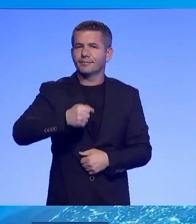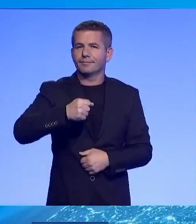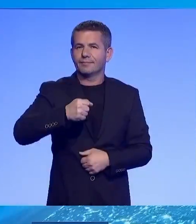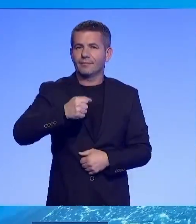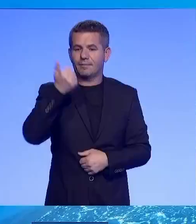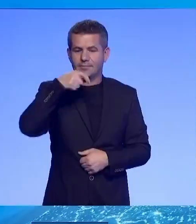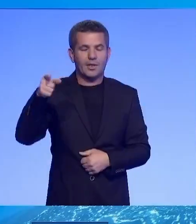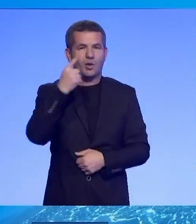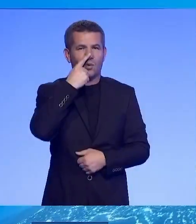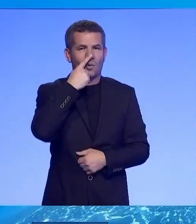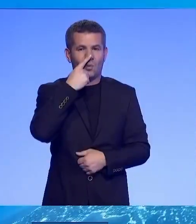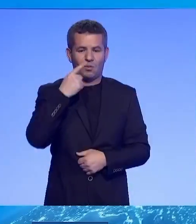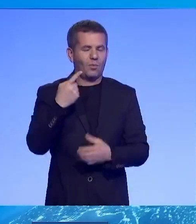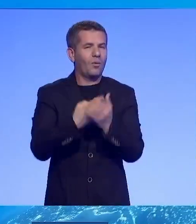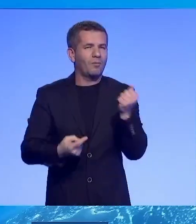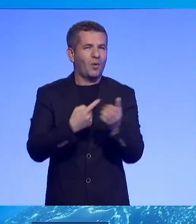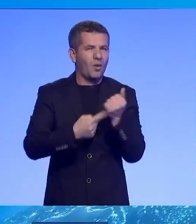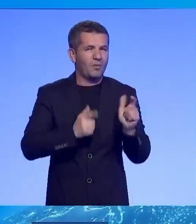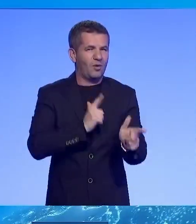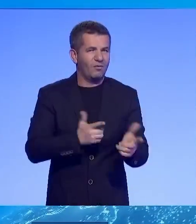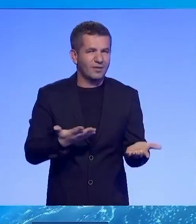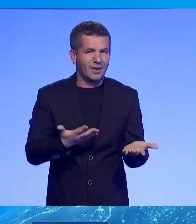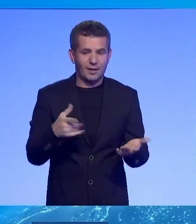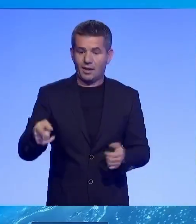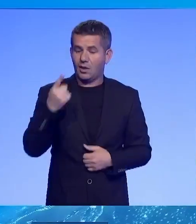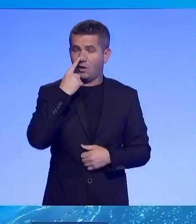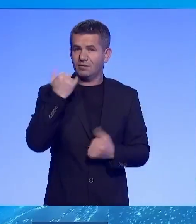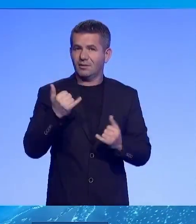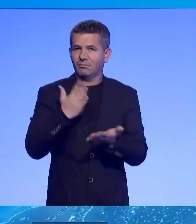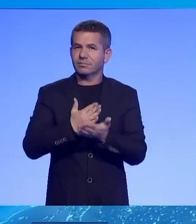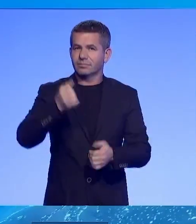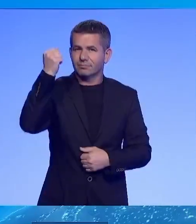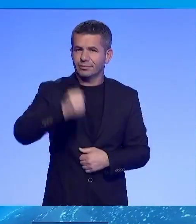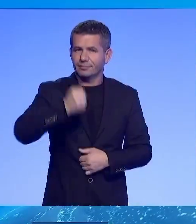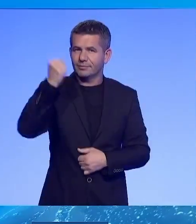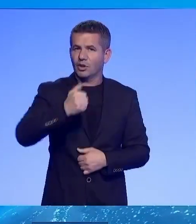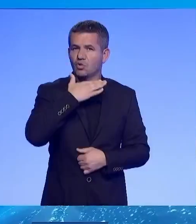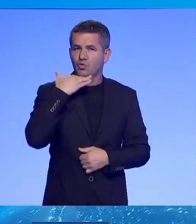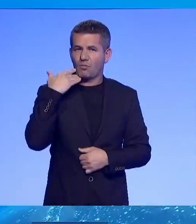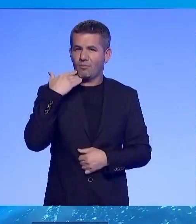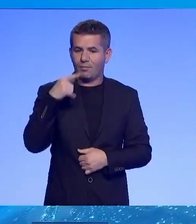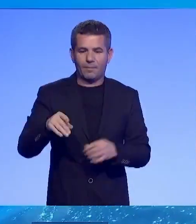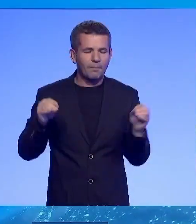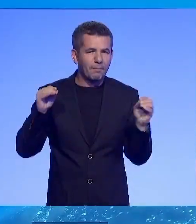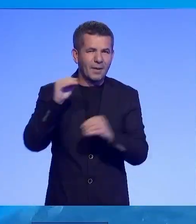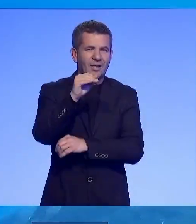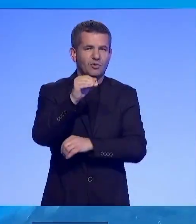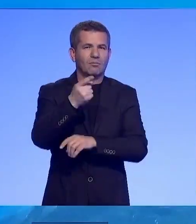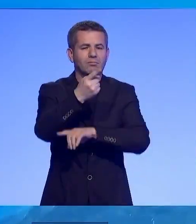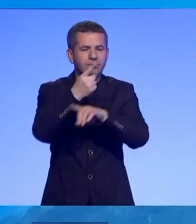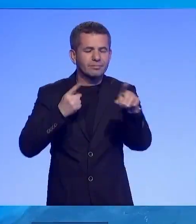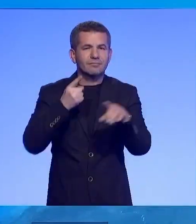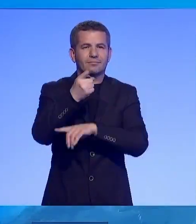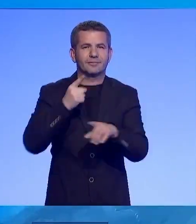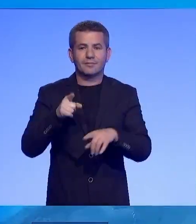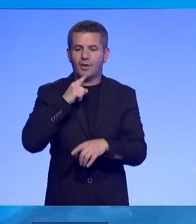po humbasin në fushbetej. Në javët e fundit, Rusia ka kryer sunme në shkallë të gjërë me raketa dhe dronë në